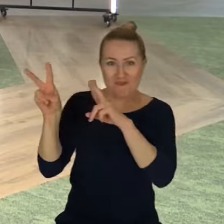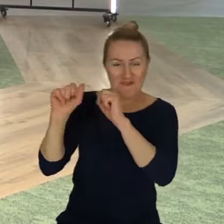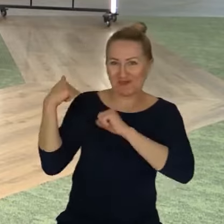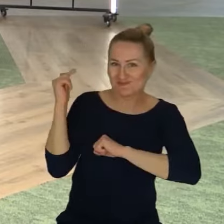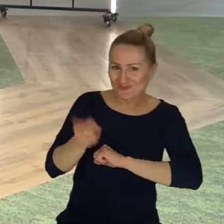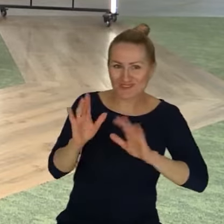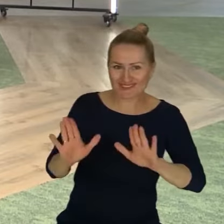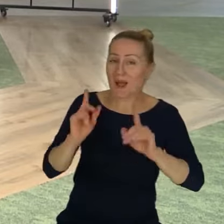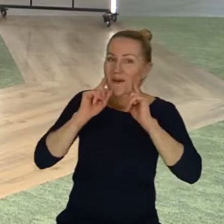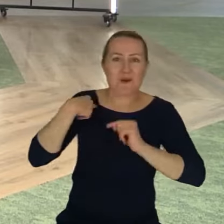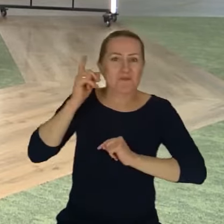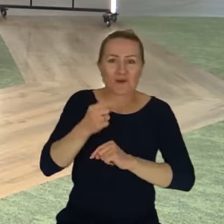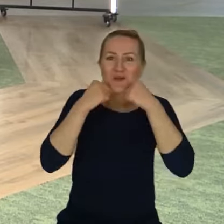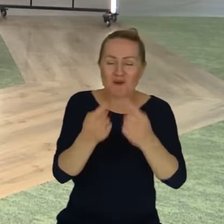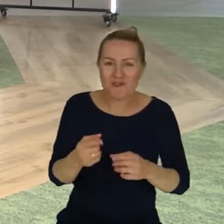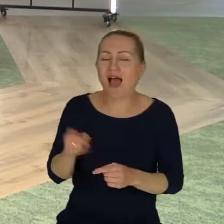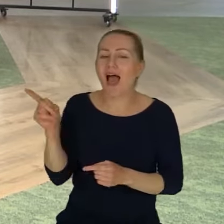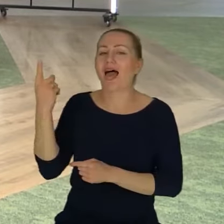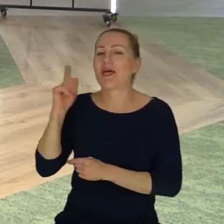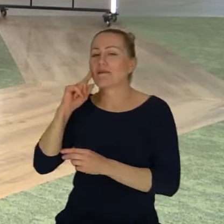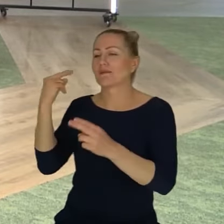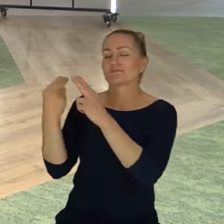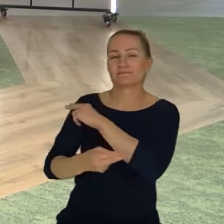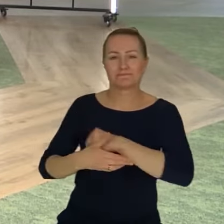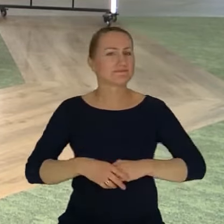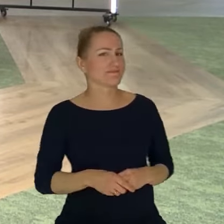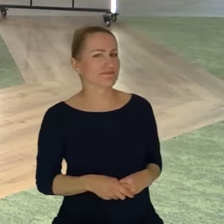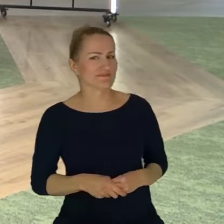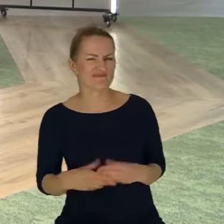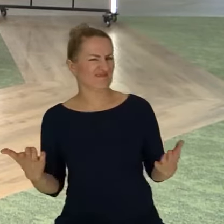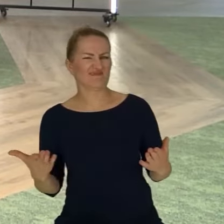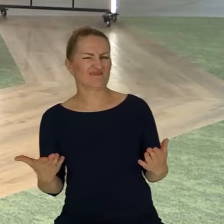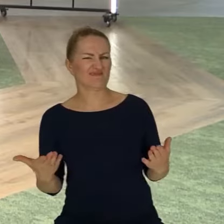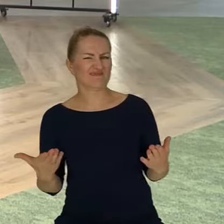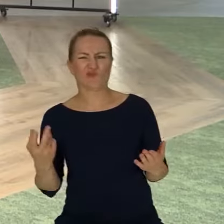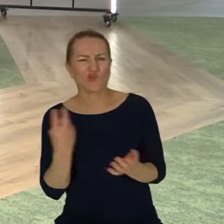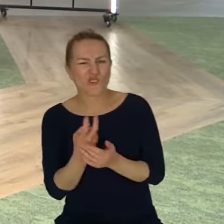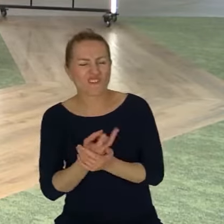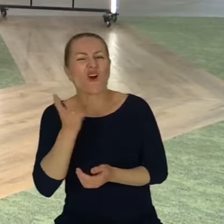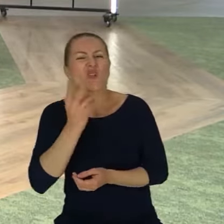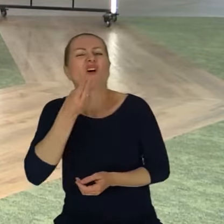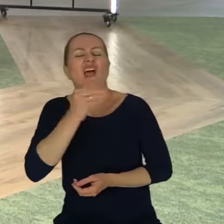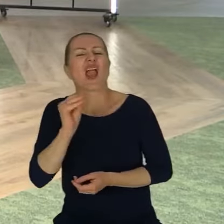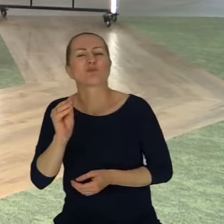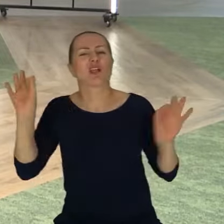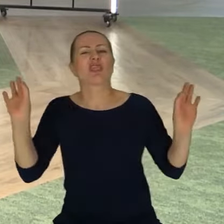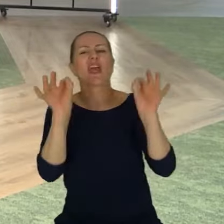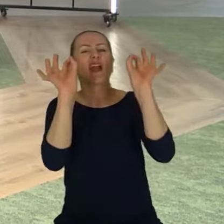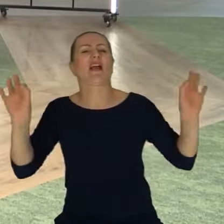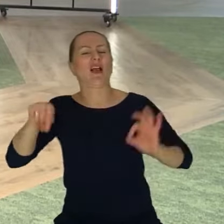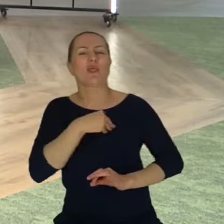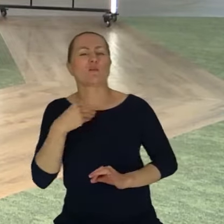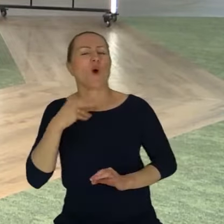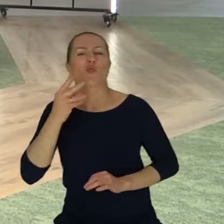muszę, bo bez tego jeden mówi, kto jest kurwa najlepszym dyrygentem w Polsce? Nie zamurowało.